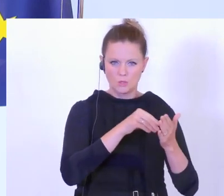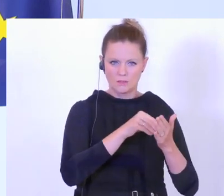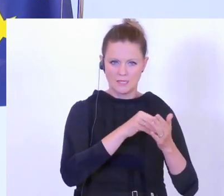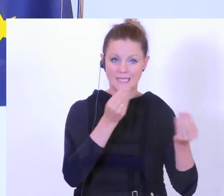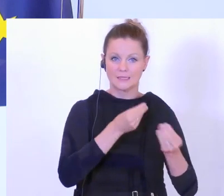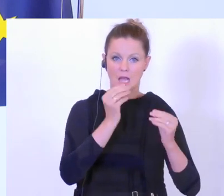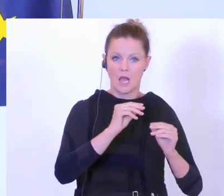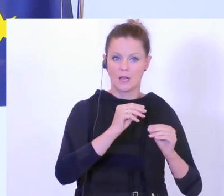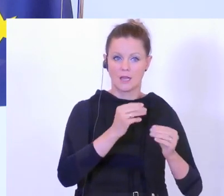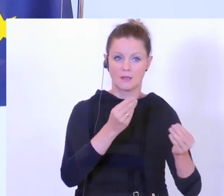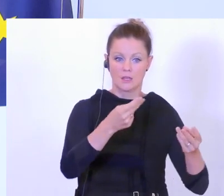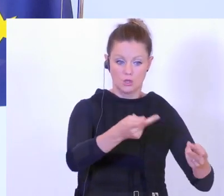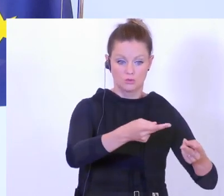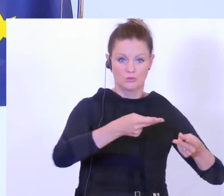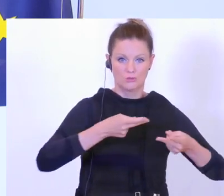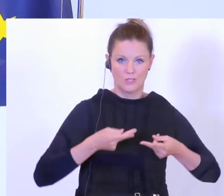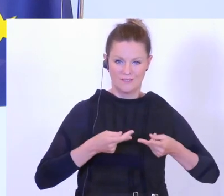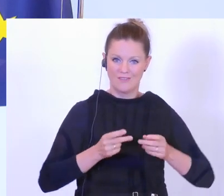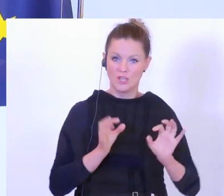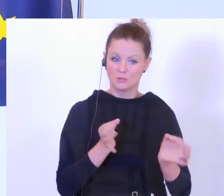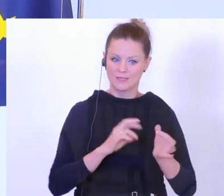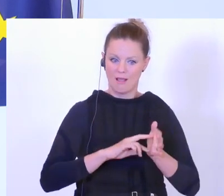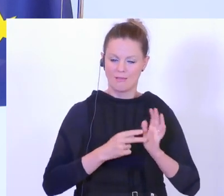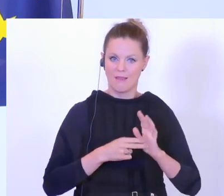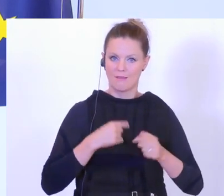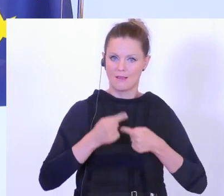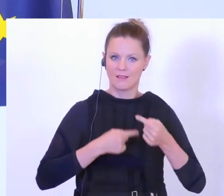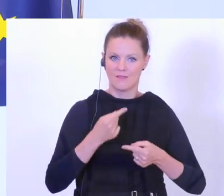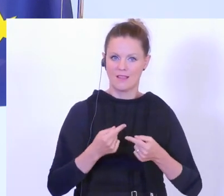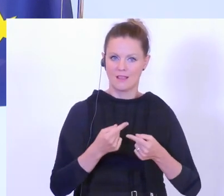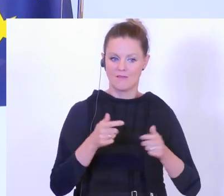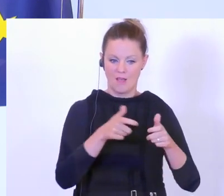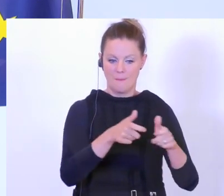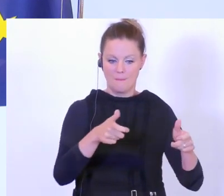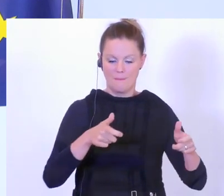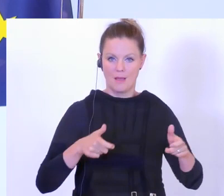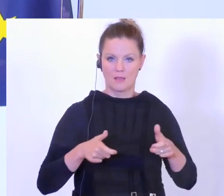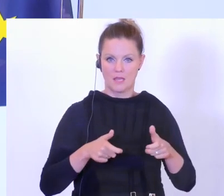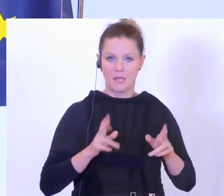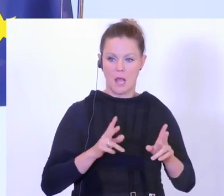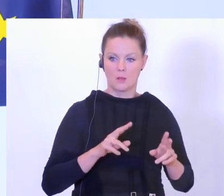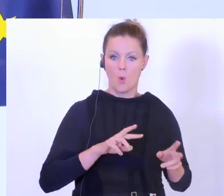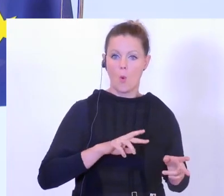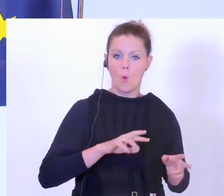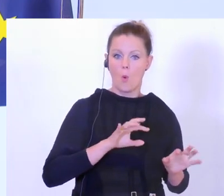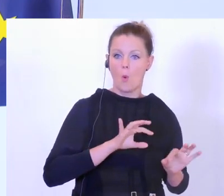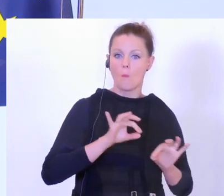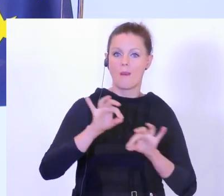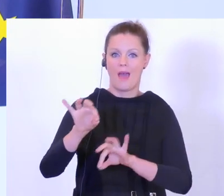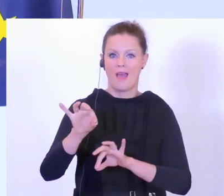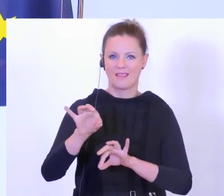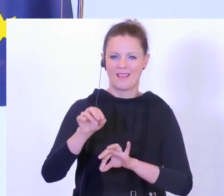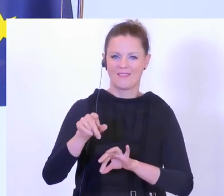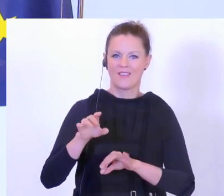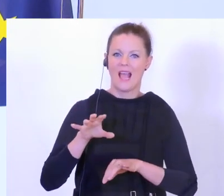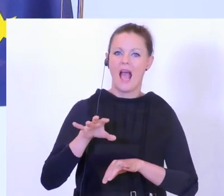schicken zu lassen, haben spezielle Techniken entwickelt, wie man diese Pakete weiter routen kann zu Abholdiensten und